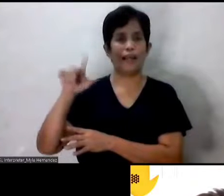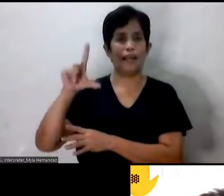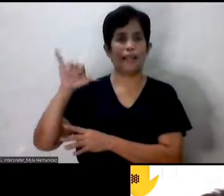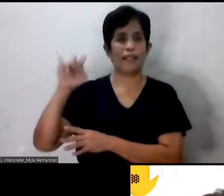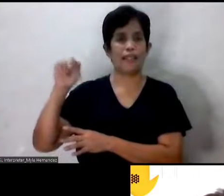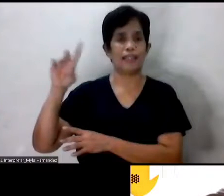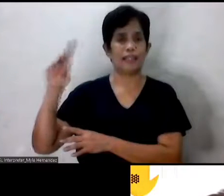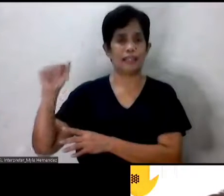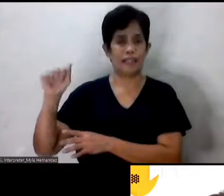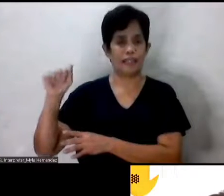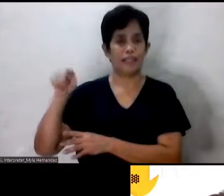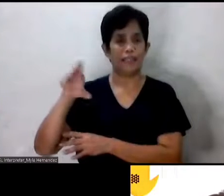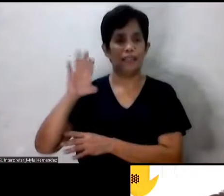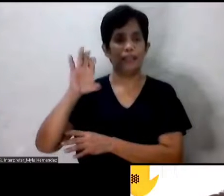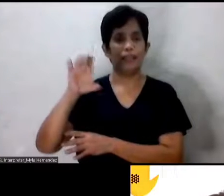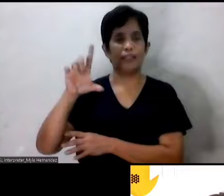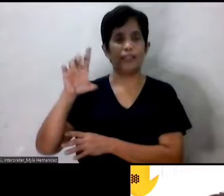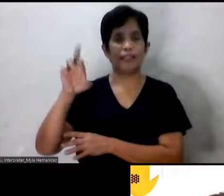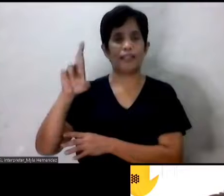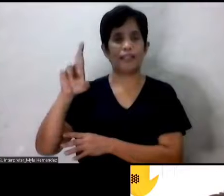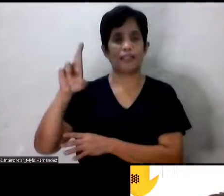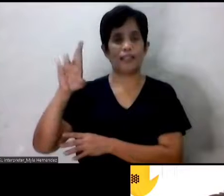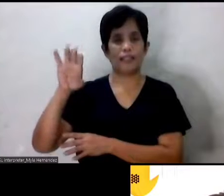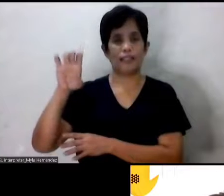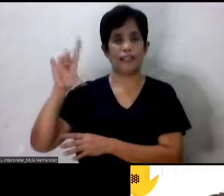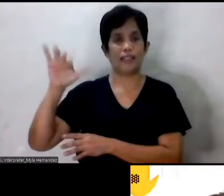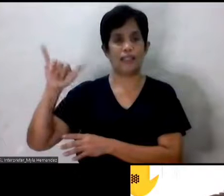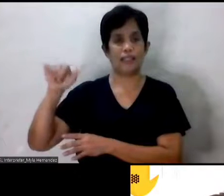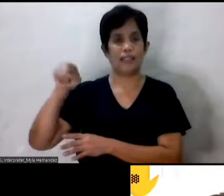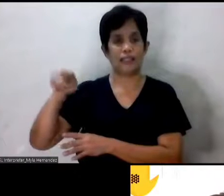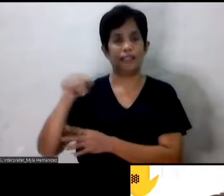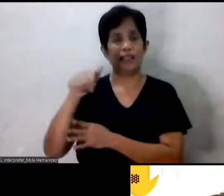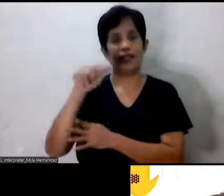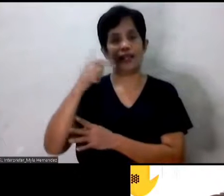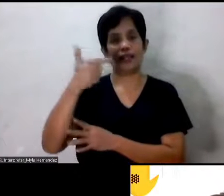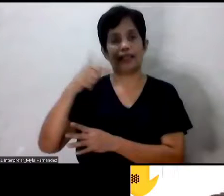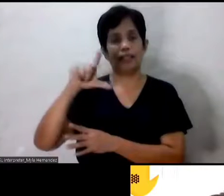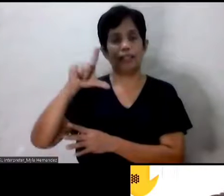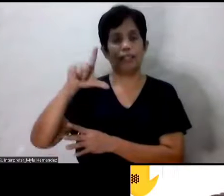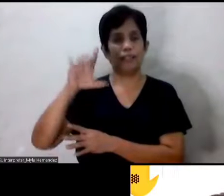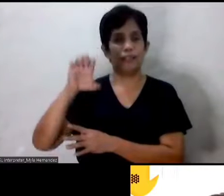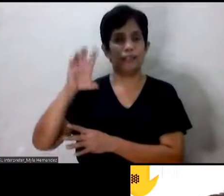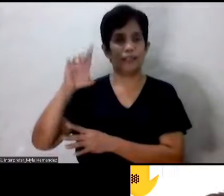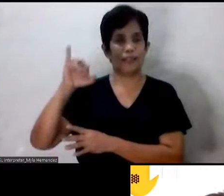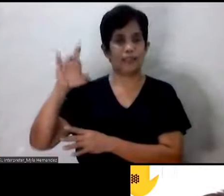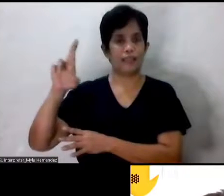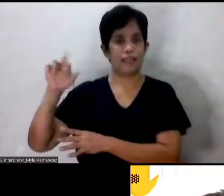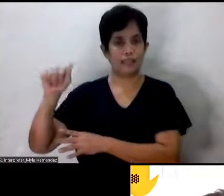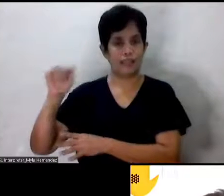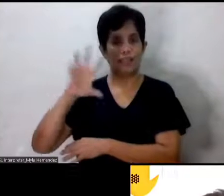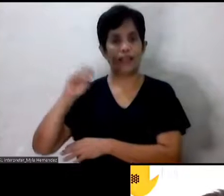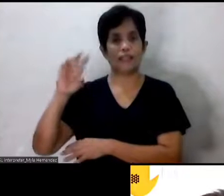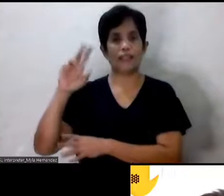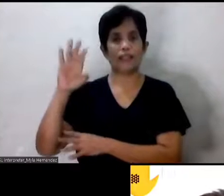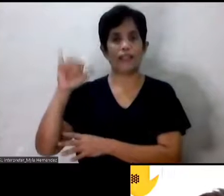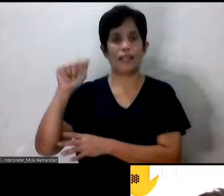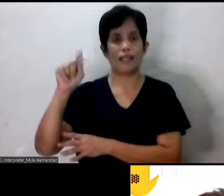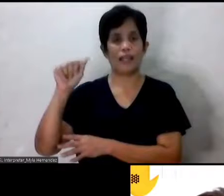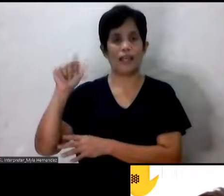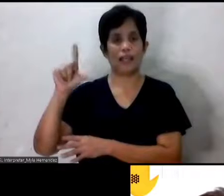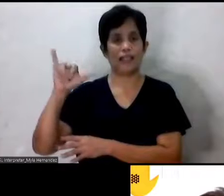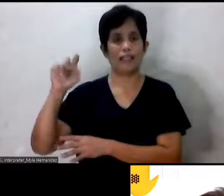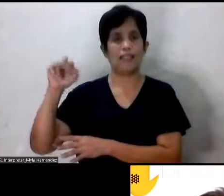Serely Alcaraz, nandyan na rin po si Glisteria, at saka po si Catalina Nieto, si Julia